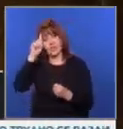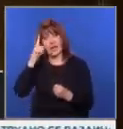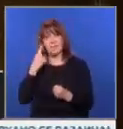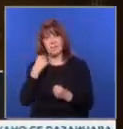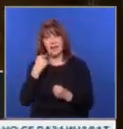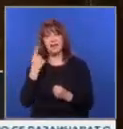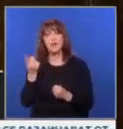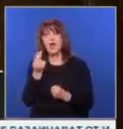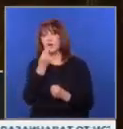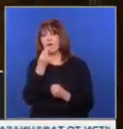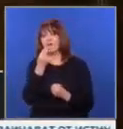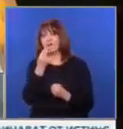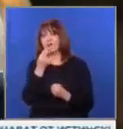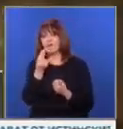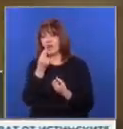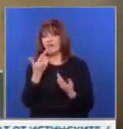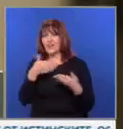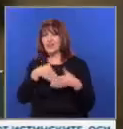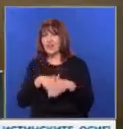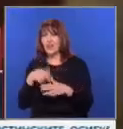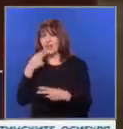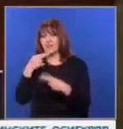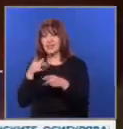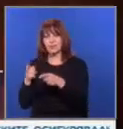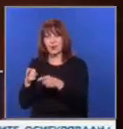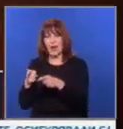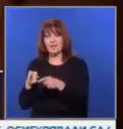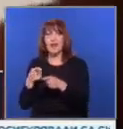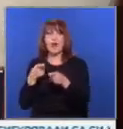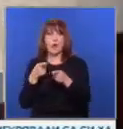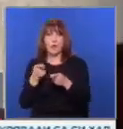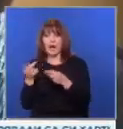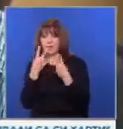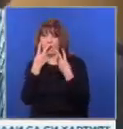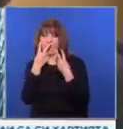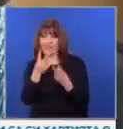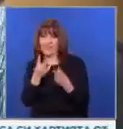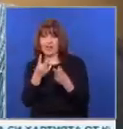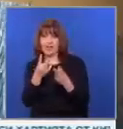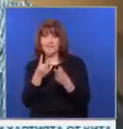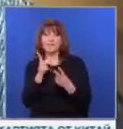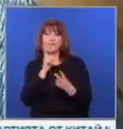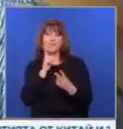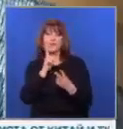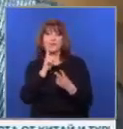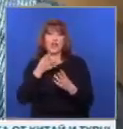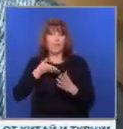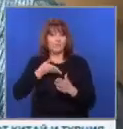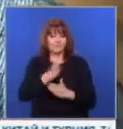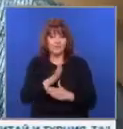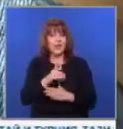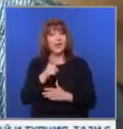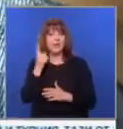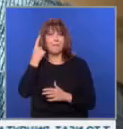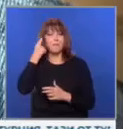жена, която вечерила с годеника си в близкото заведение, когато тялото на Филип буквално изхвърчало край нея. Тя разказва, че си помислила, че шофьорът